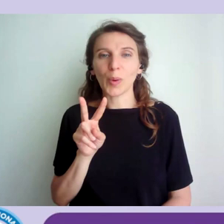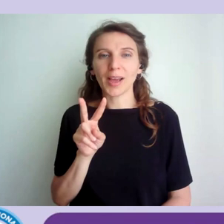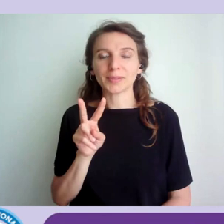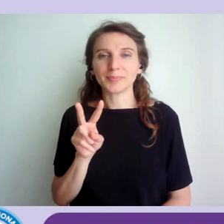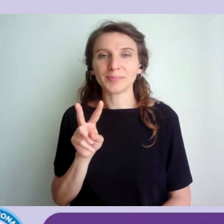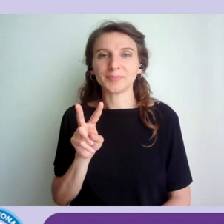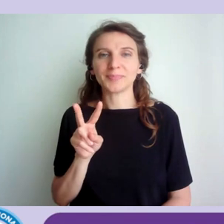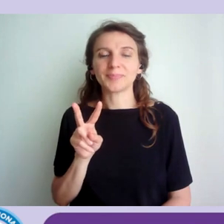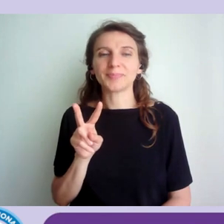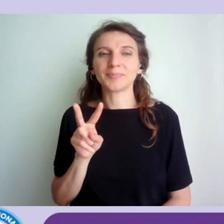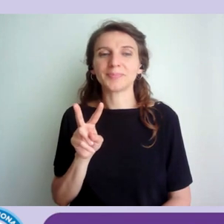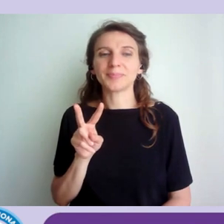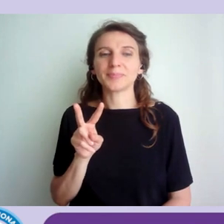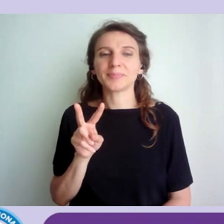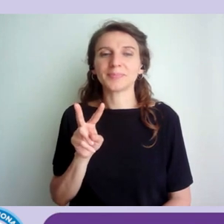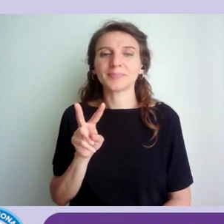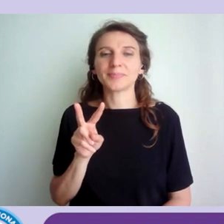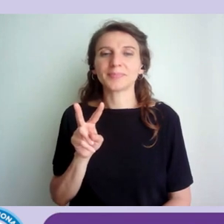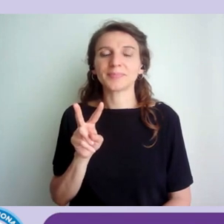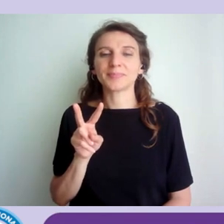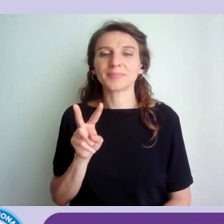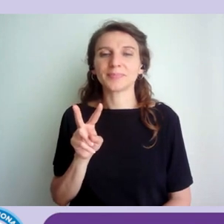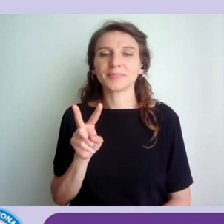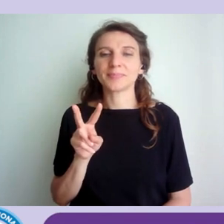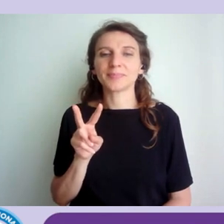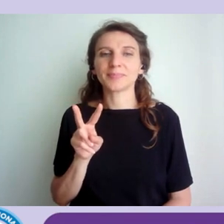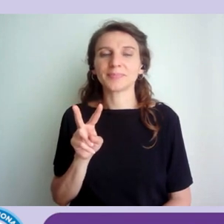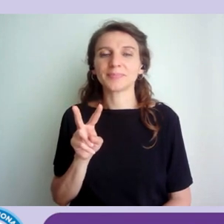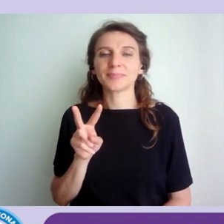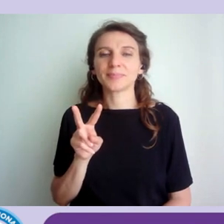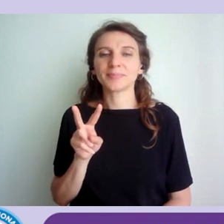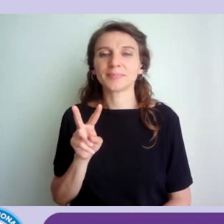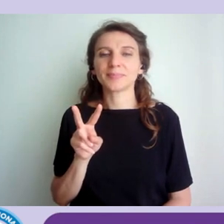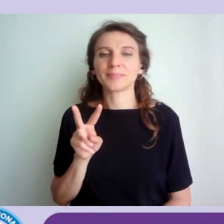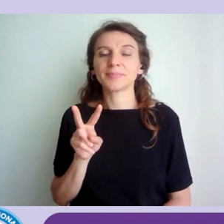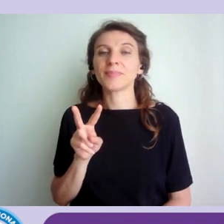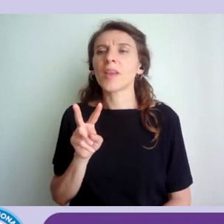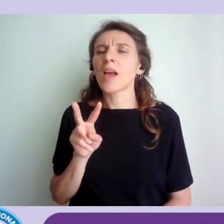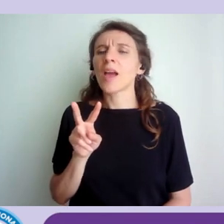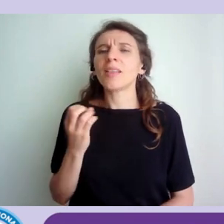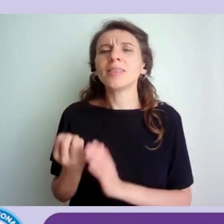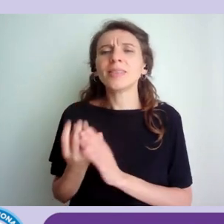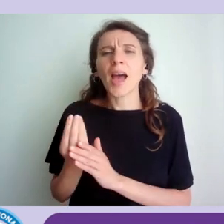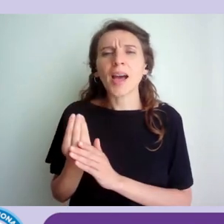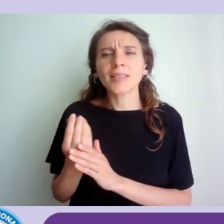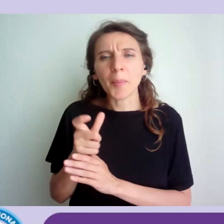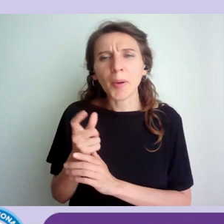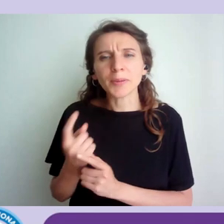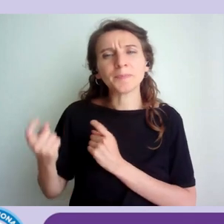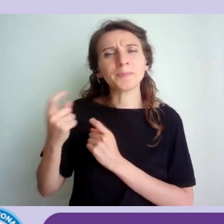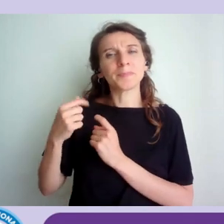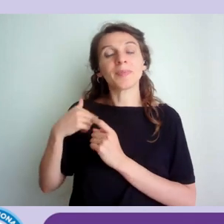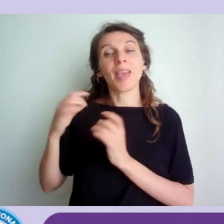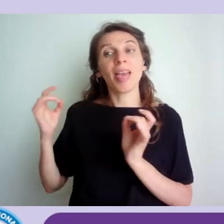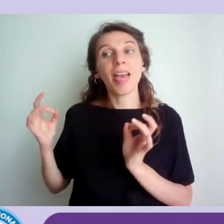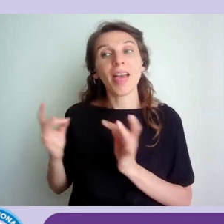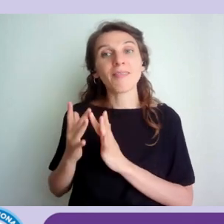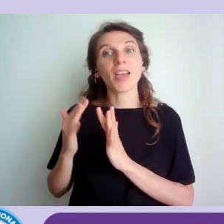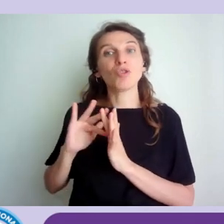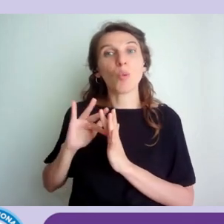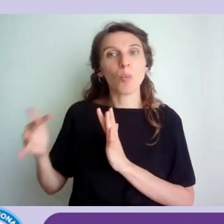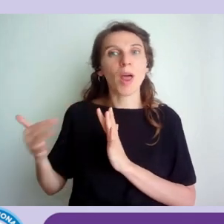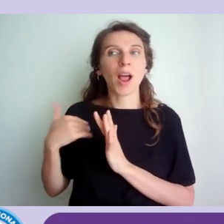diciamo a seguito di un evento che invece ha qualche anno in più perché noi abbiamo